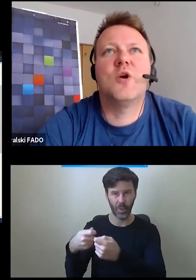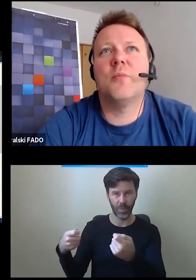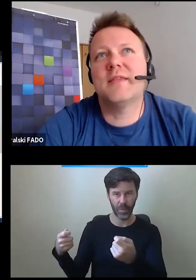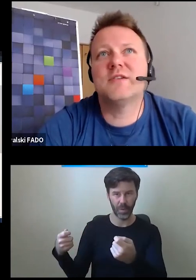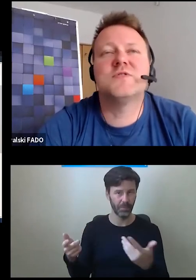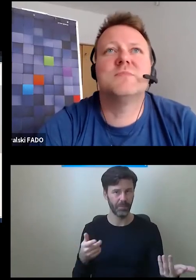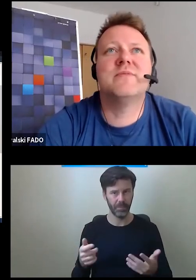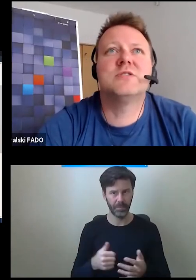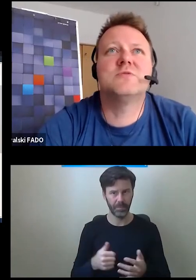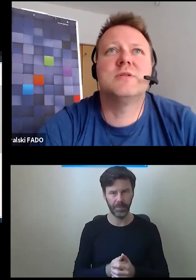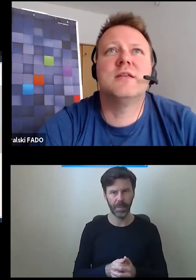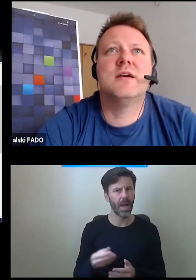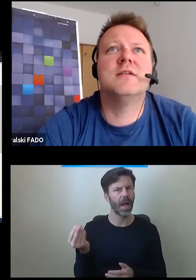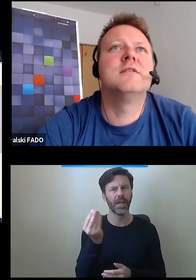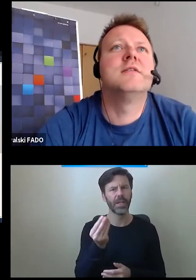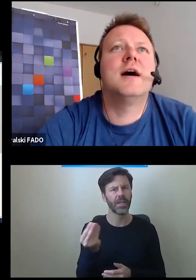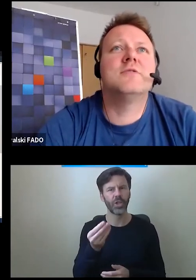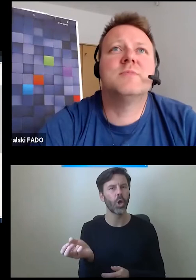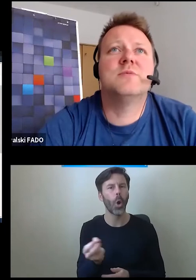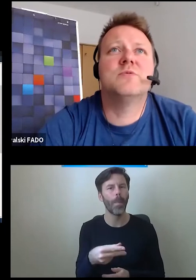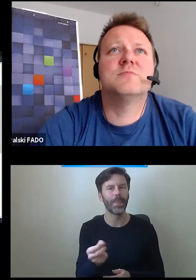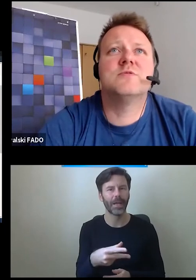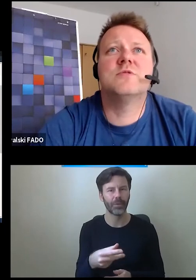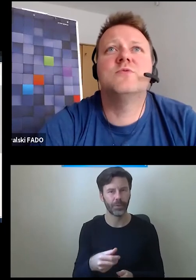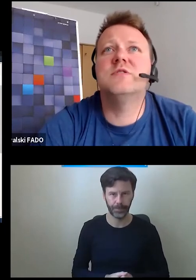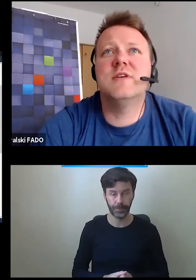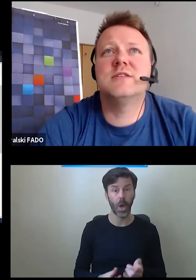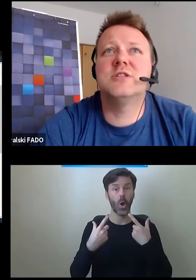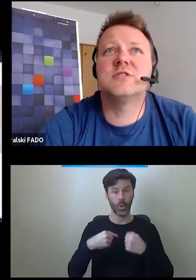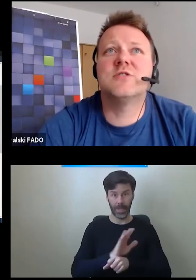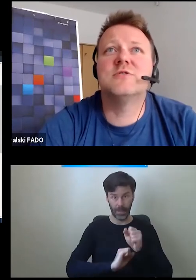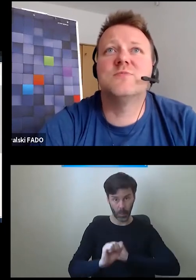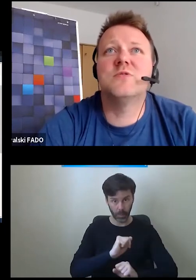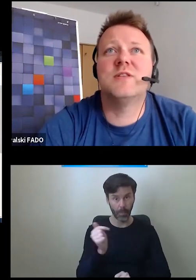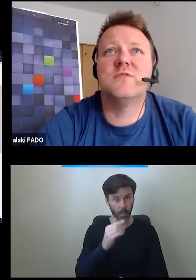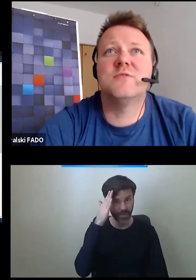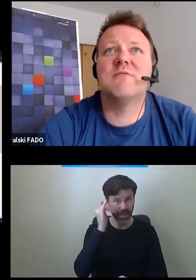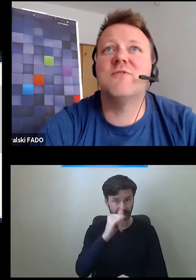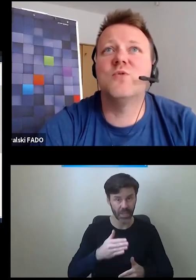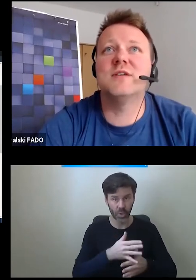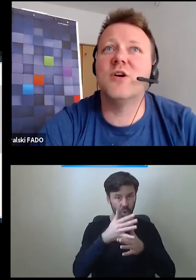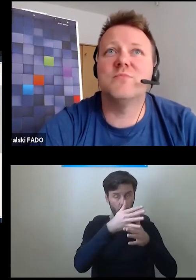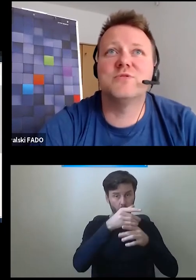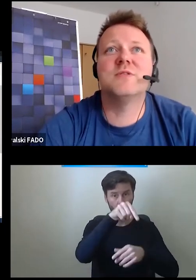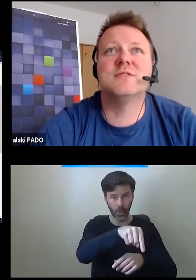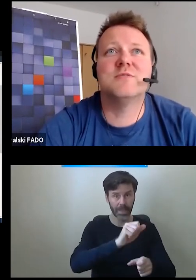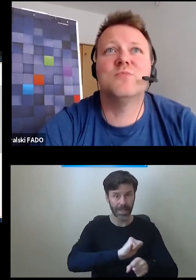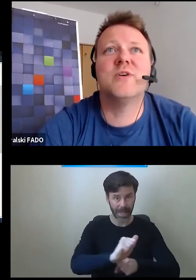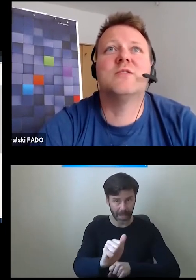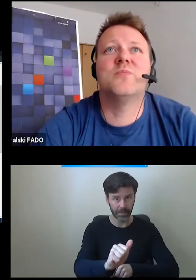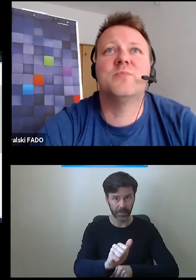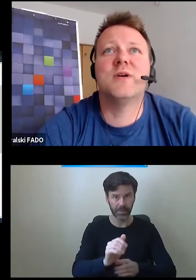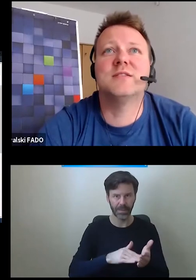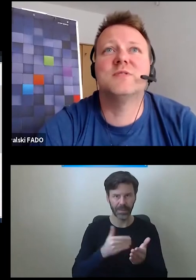I komentarz właściwie bardziej niż pytanie, ale osoba z niepełnosprawnością musi wiedzieć, że schody z zbudowaną windą tam w ogóle są. Przykład z